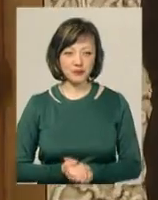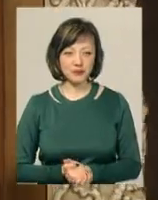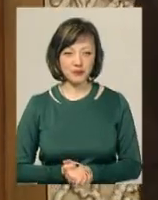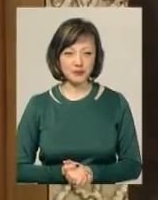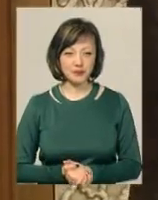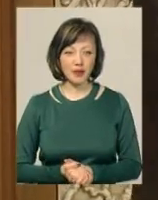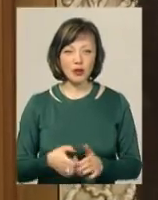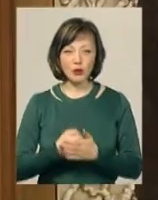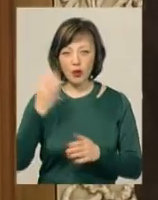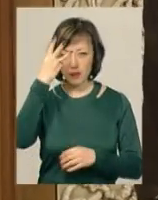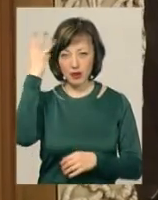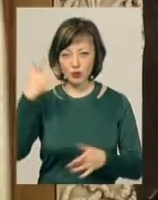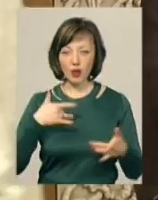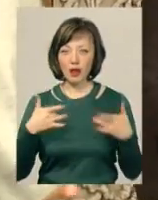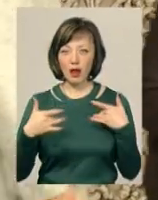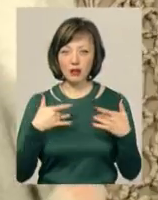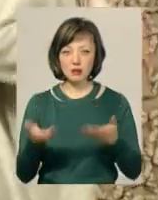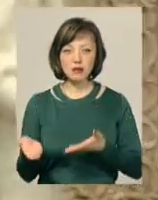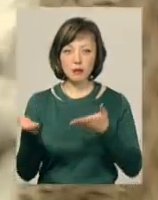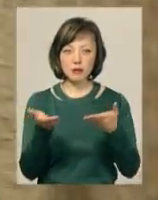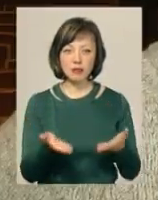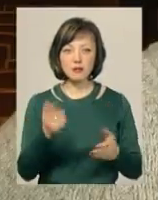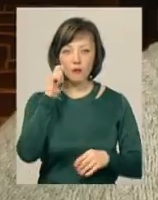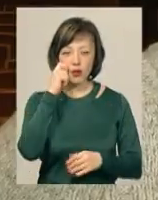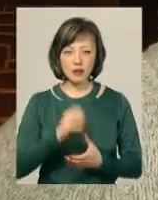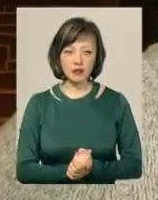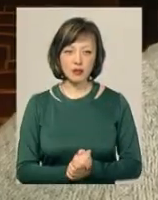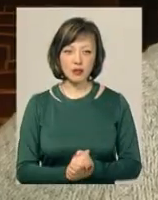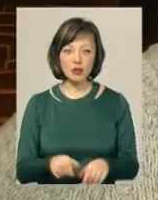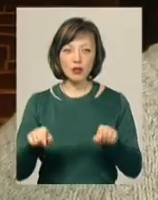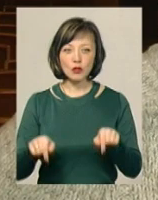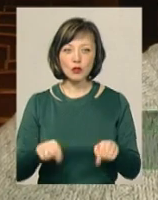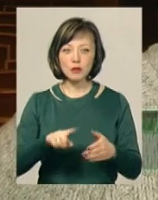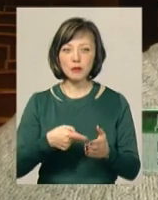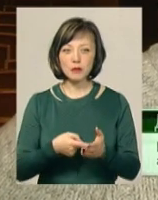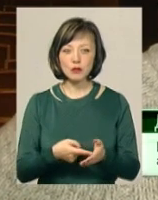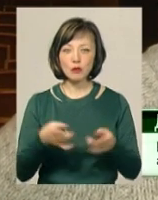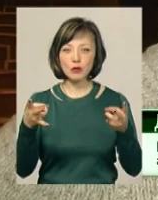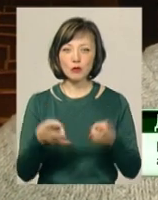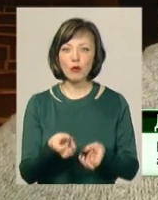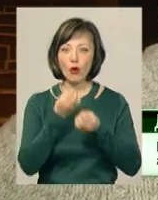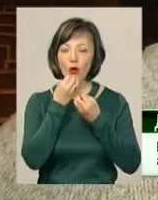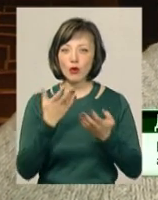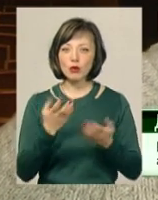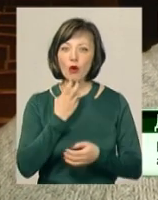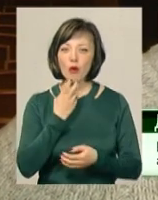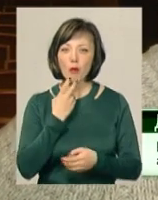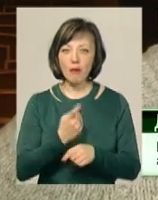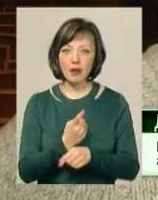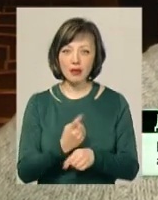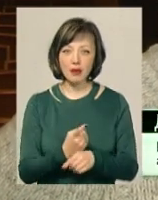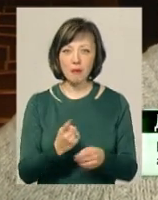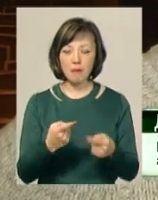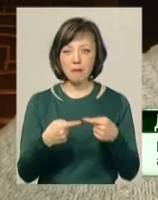Мельничук. До Хмельницького муздрамтеатру його запросили з Волині. Тут місто потребує теж хорошої комедії, тим паче матеріал